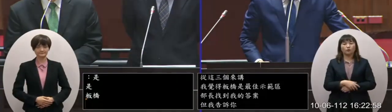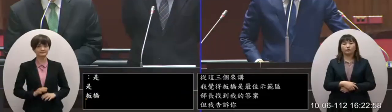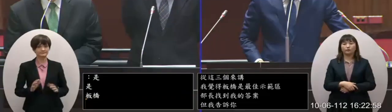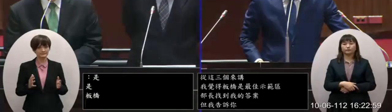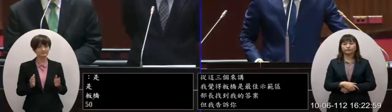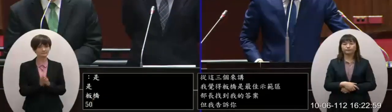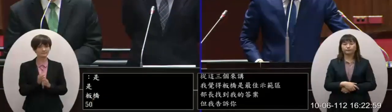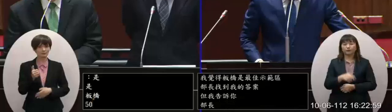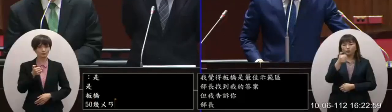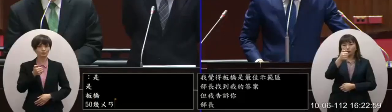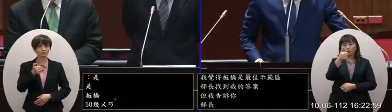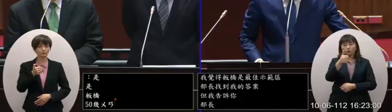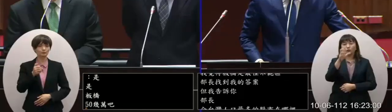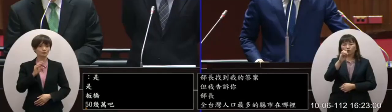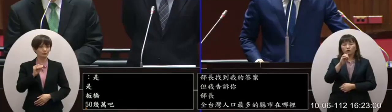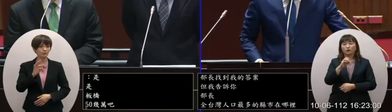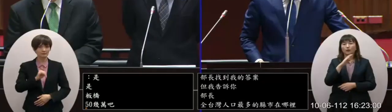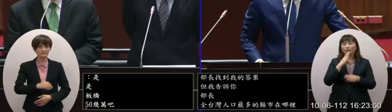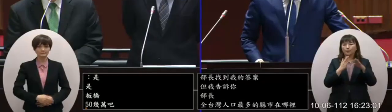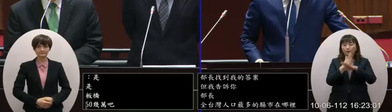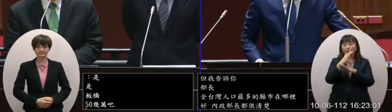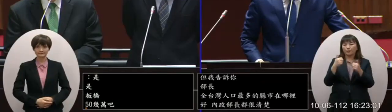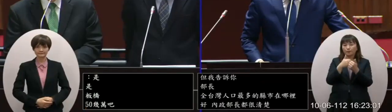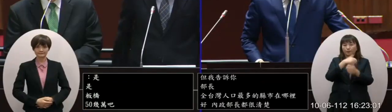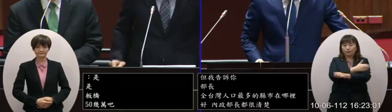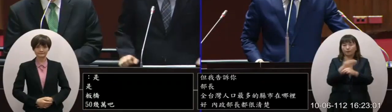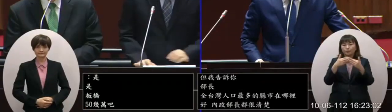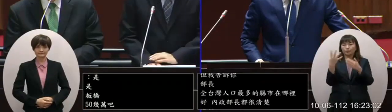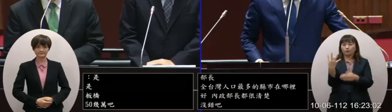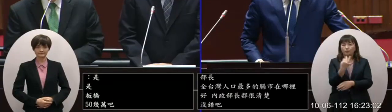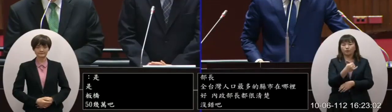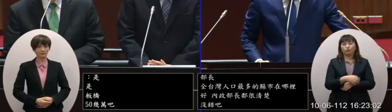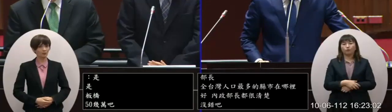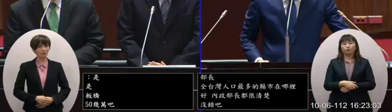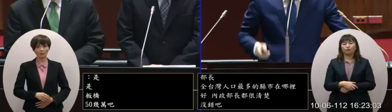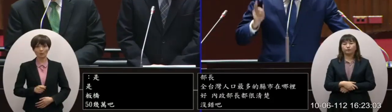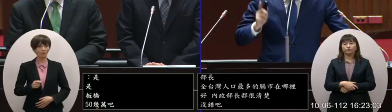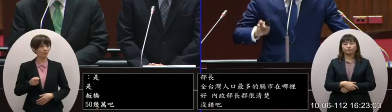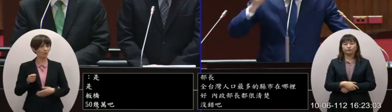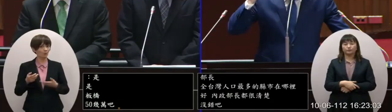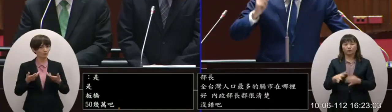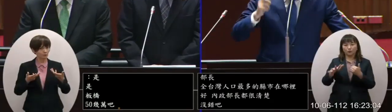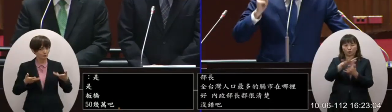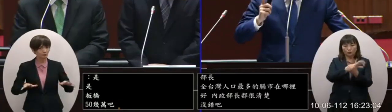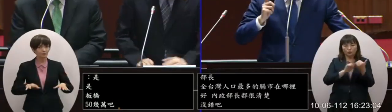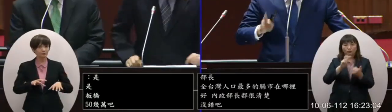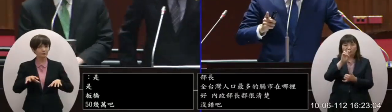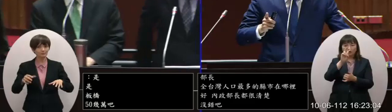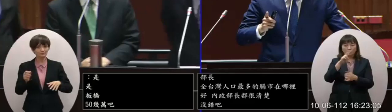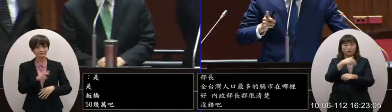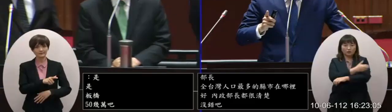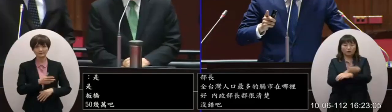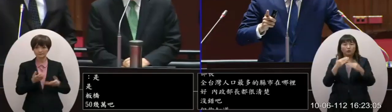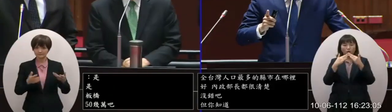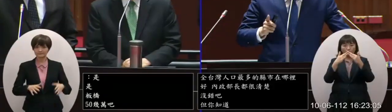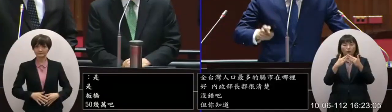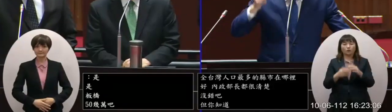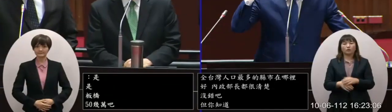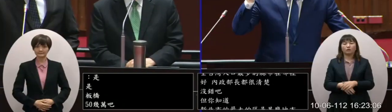十幾萬五十五萬多贏過幾個縣市你知道嗎很多全台灣二十二個縣市